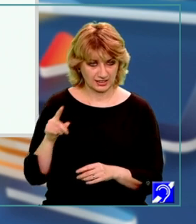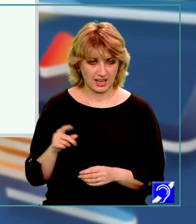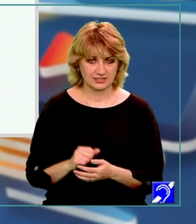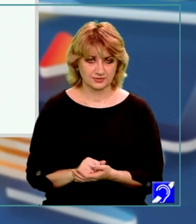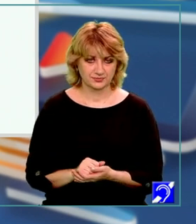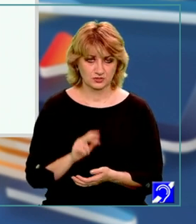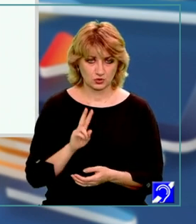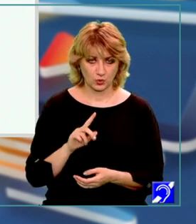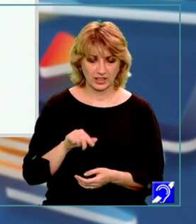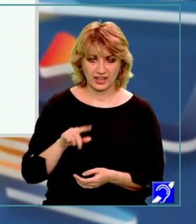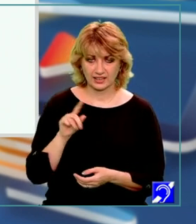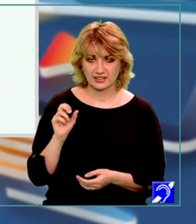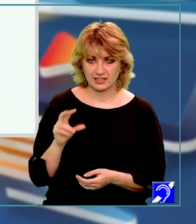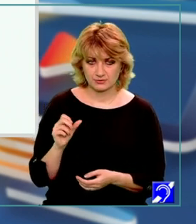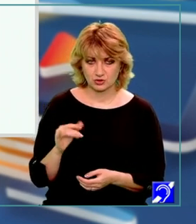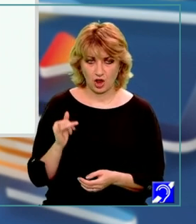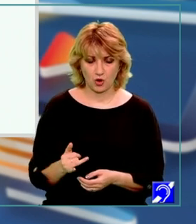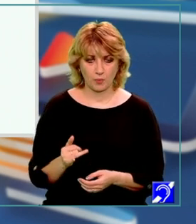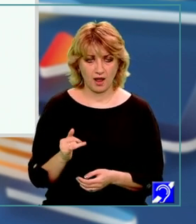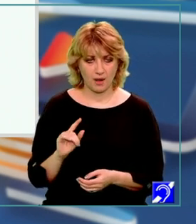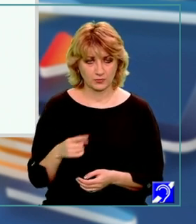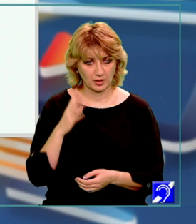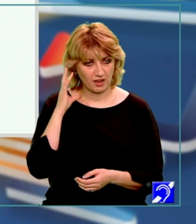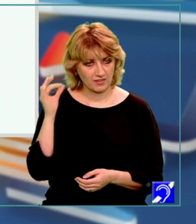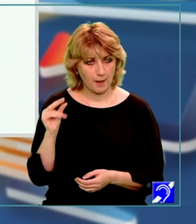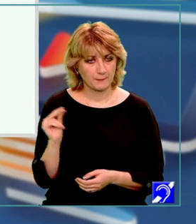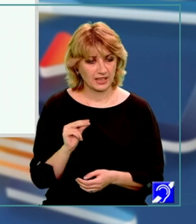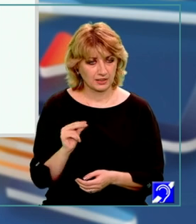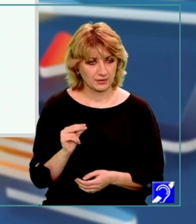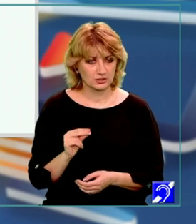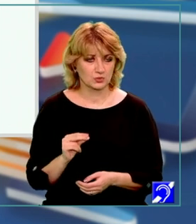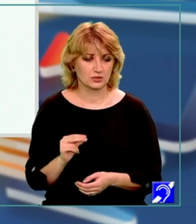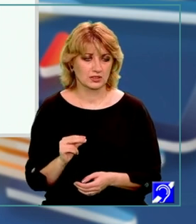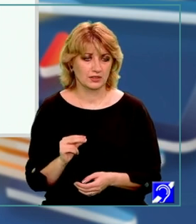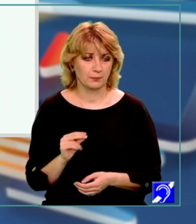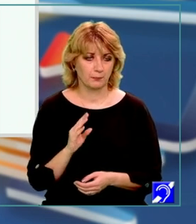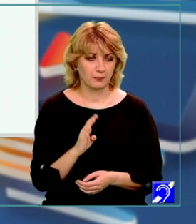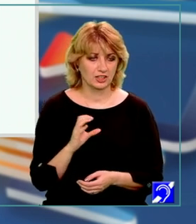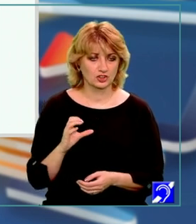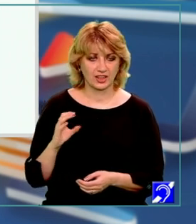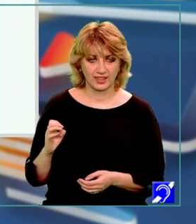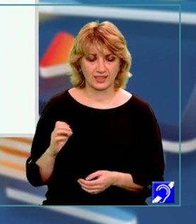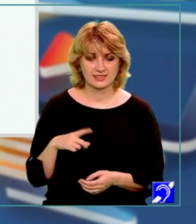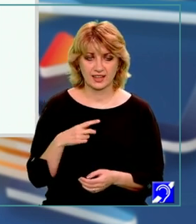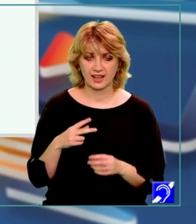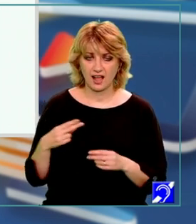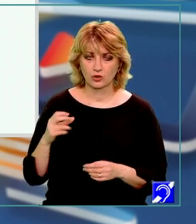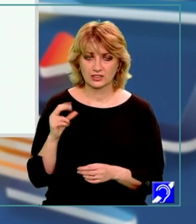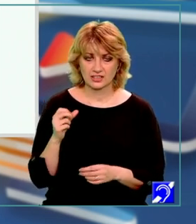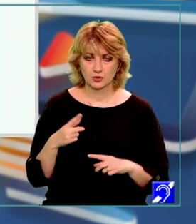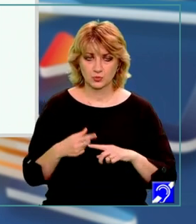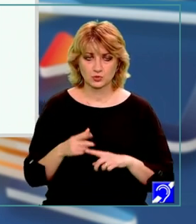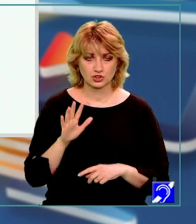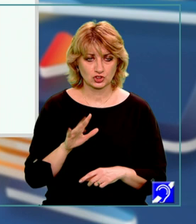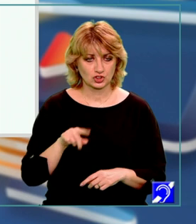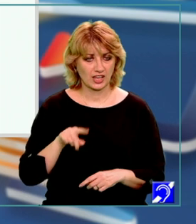radical din 13 și acum putem afla perimetrul perimetrul triunghiului BCE este egal cu 13 plus 5